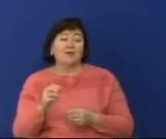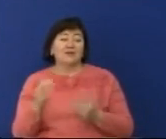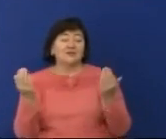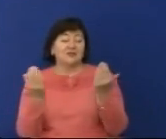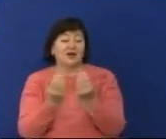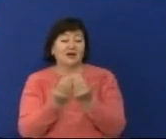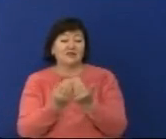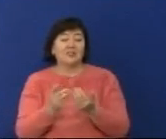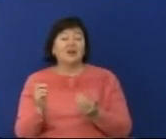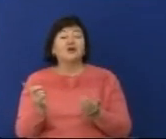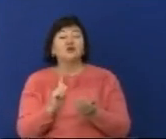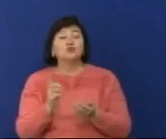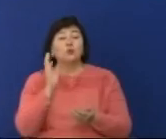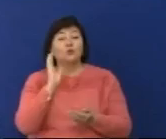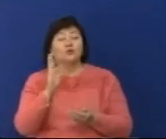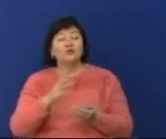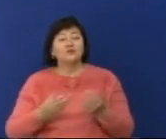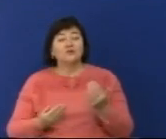күтіп тұрғанын құпия сақтауды.